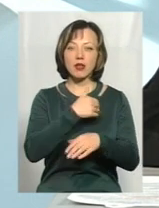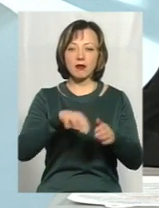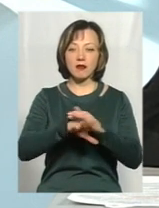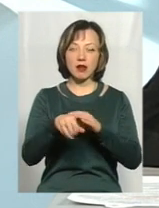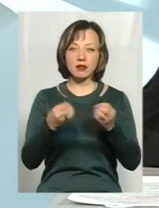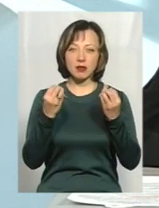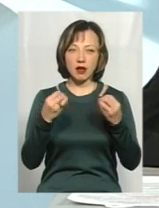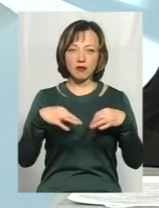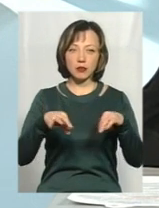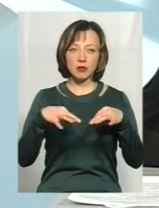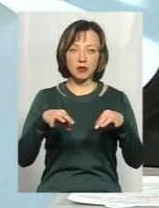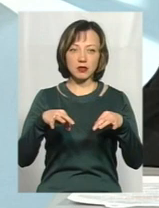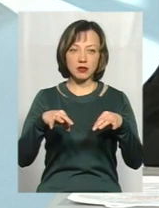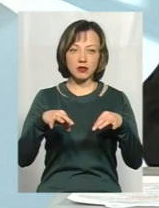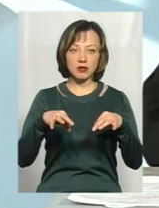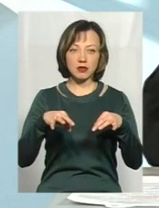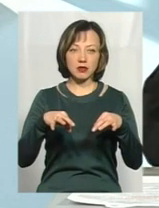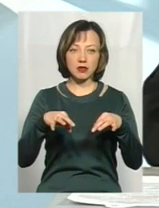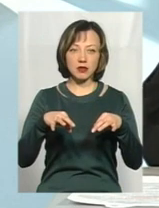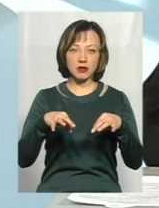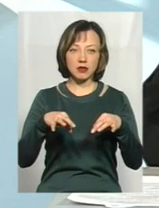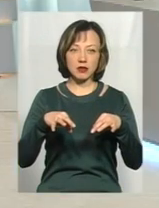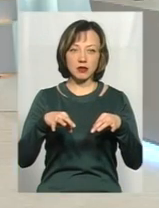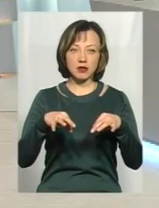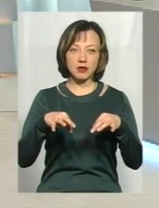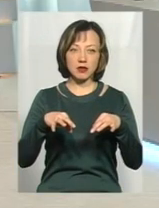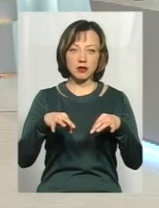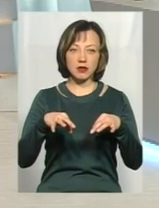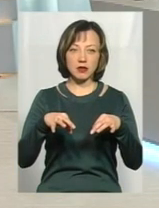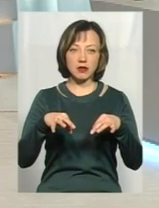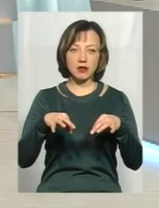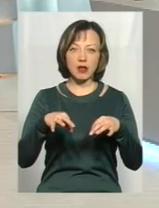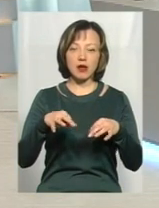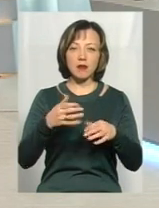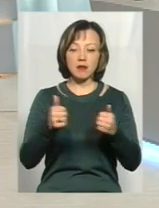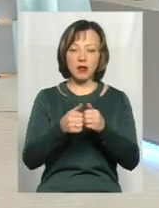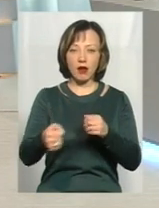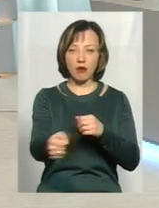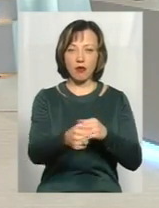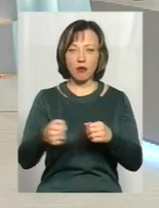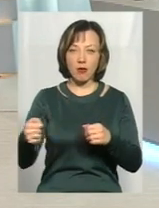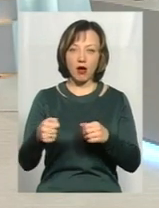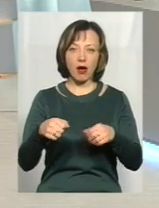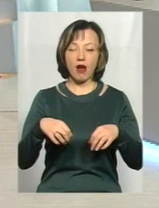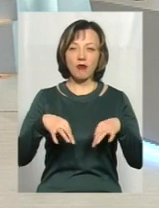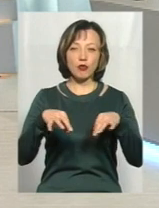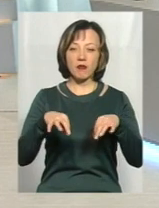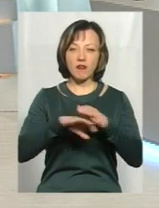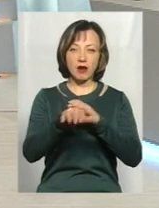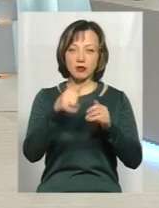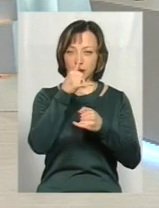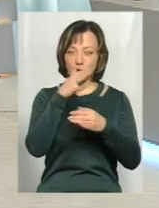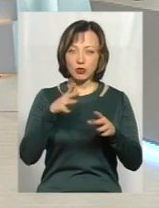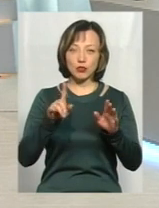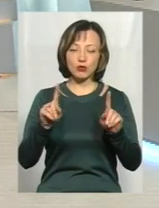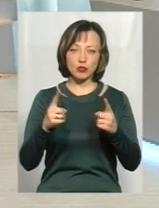розкорочили місце біля коробки перемикання швидкостей, але автомобілі не заволоділи, тому що в ньому